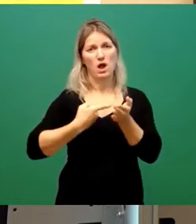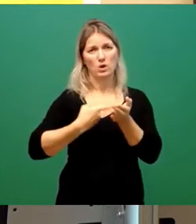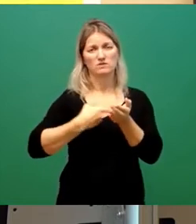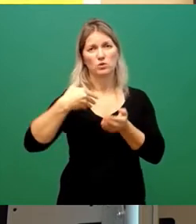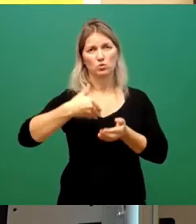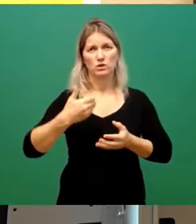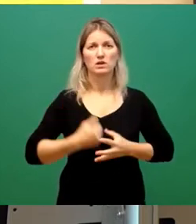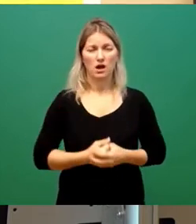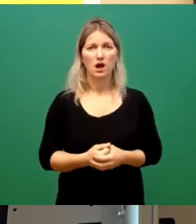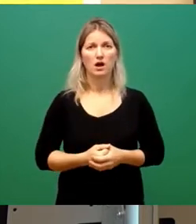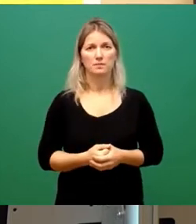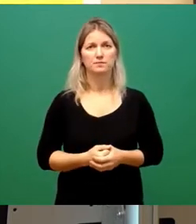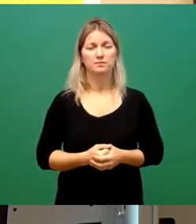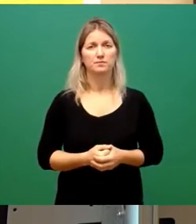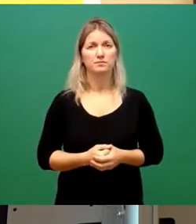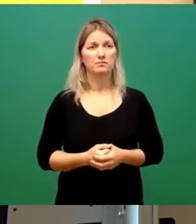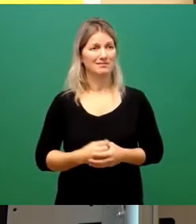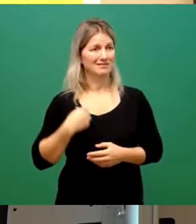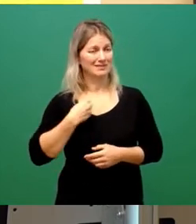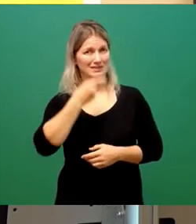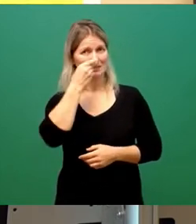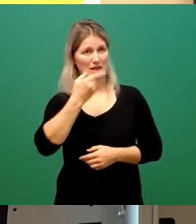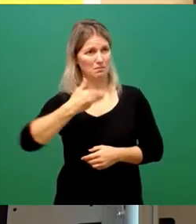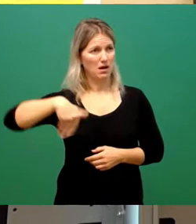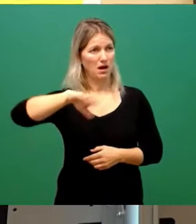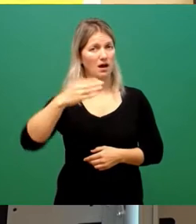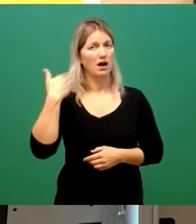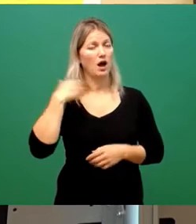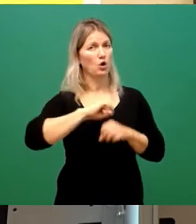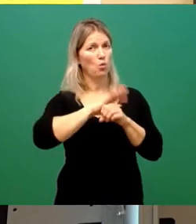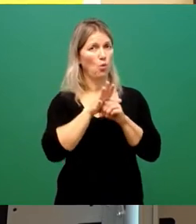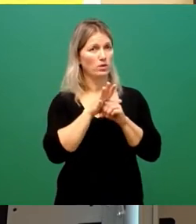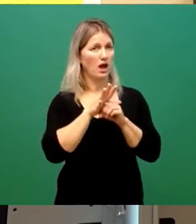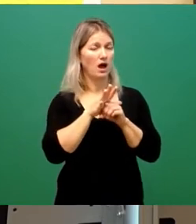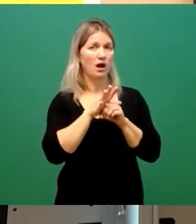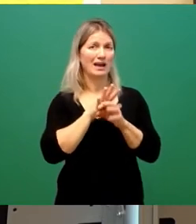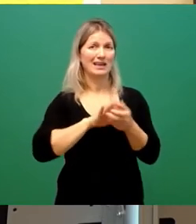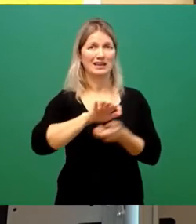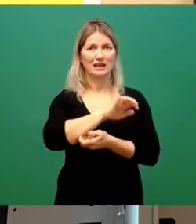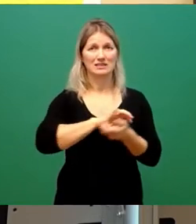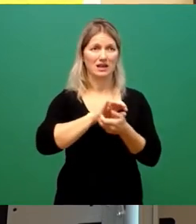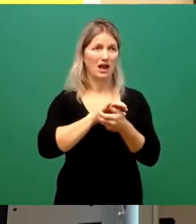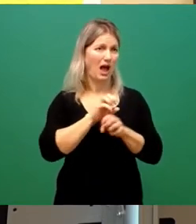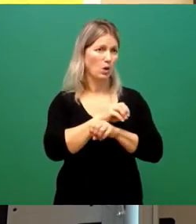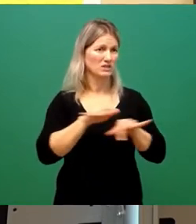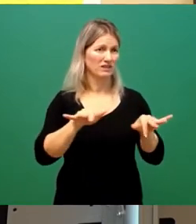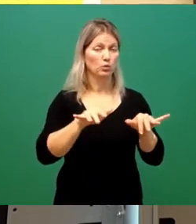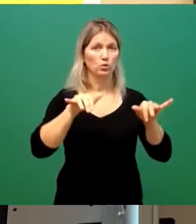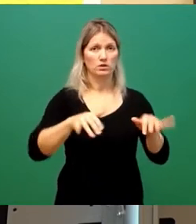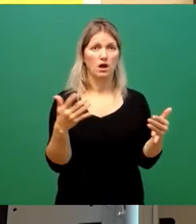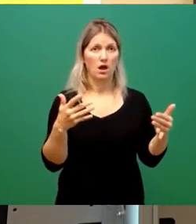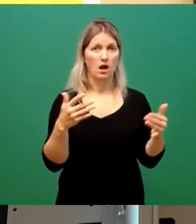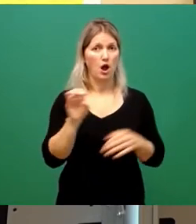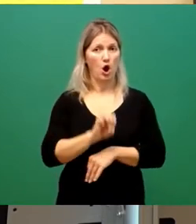die Auswirkungen der Corona-Krise. Wir haben Krieg in Europa. Wir